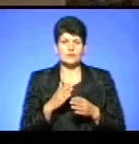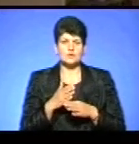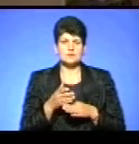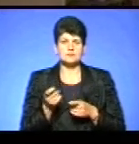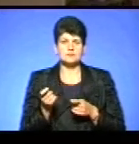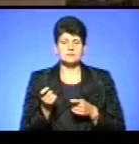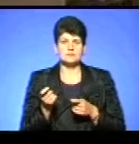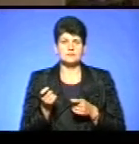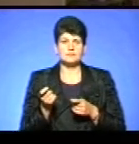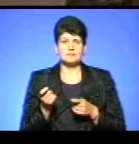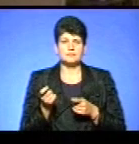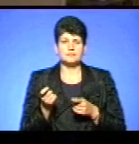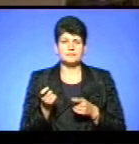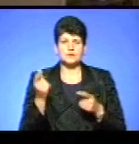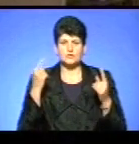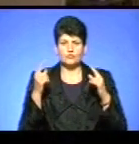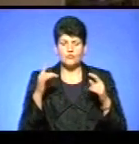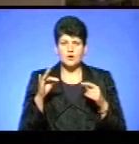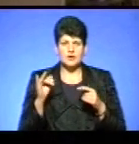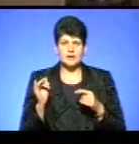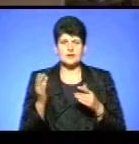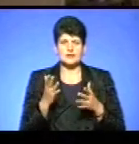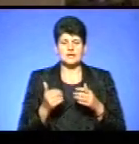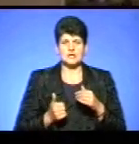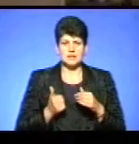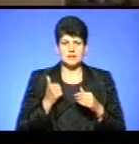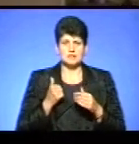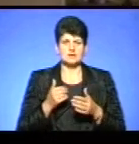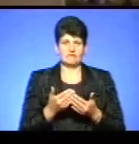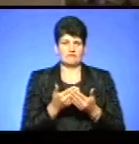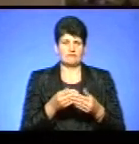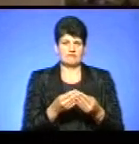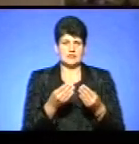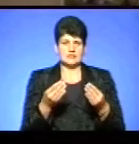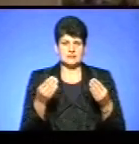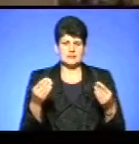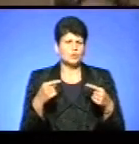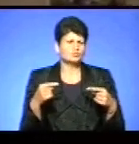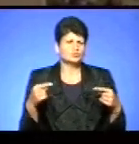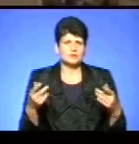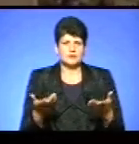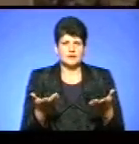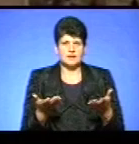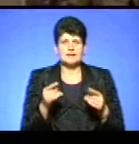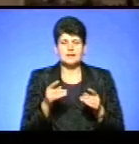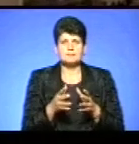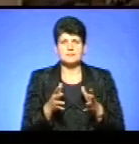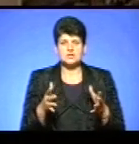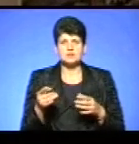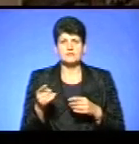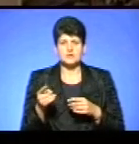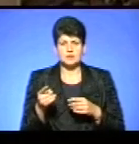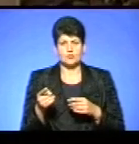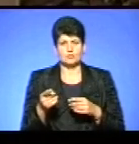високі твори, які гідні вистовити будь-де. Тобі, що в Тернопілі – це єдині